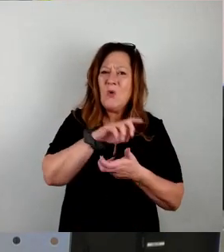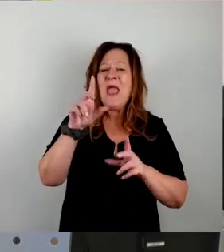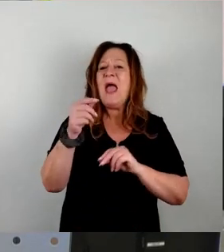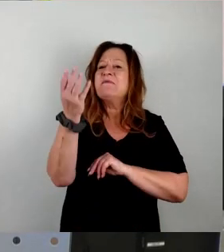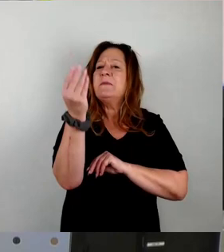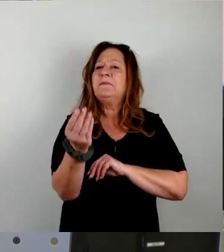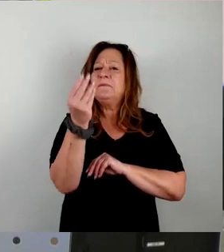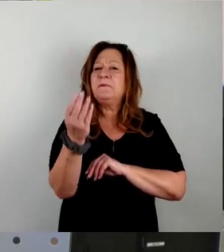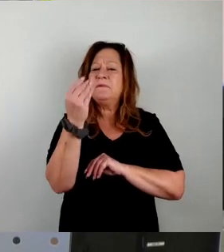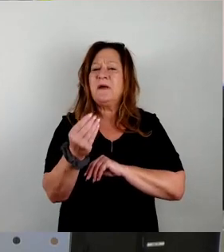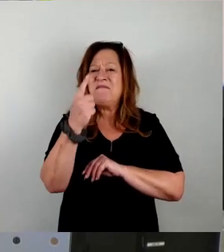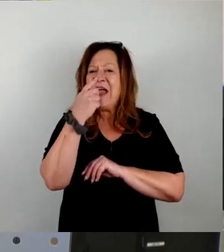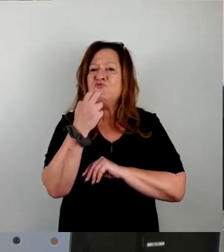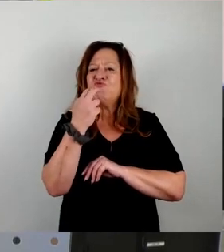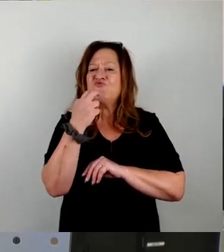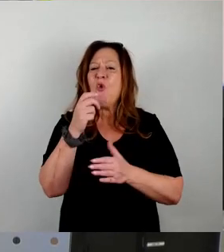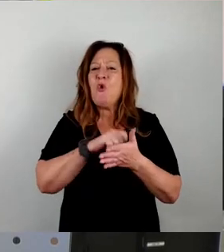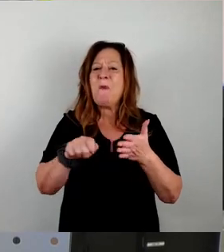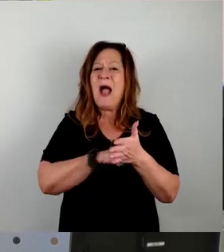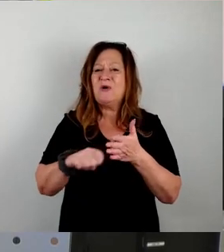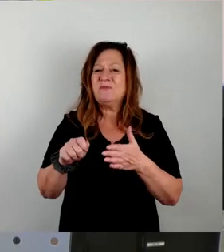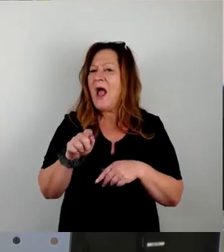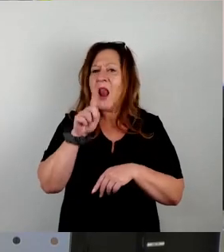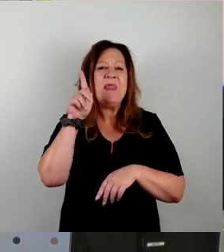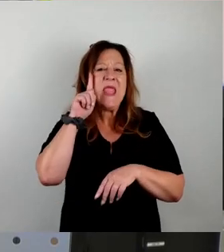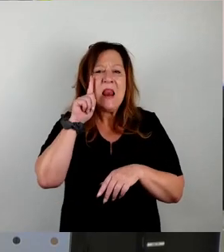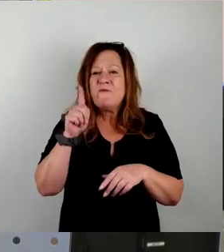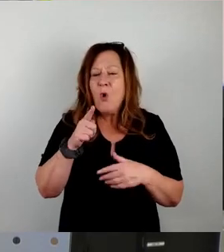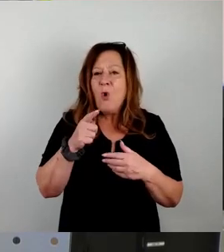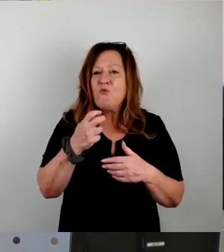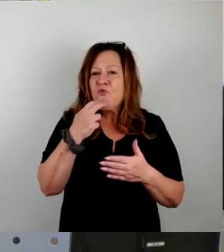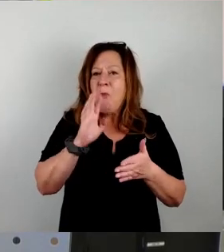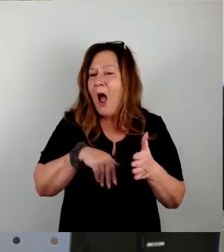Falle eines Stromausfalles als erstes nicht mehr funktioniert, nämlich flächendeckender Mobilfunk.